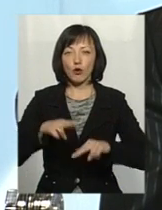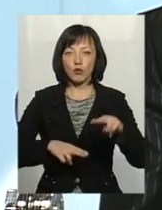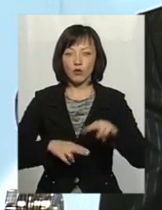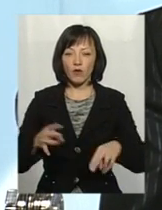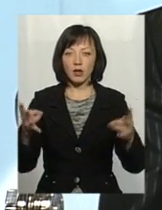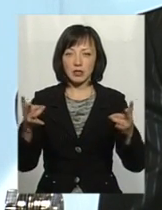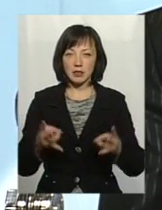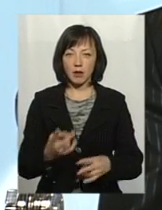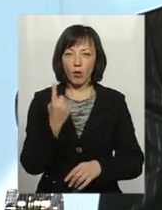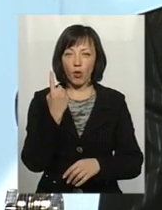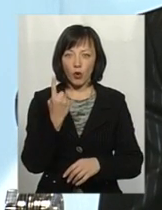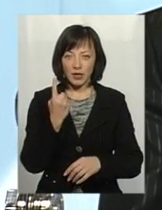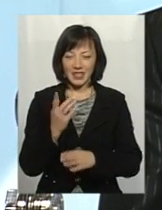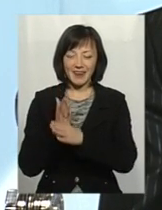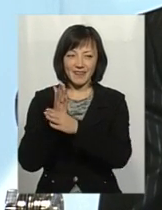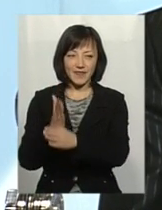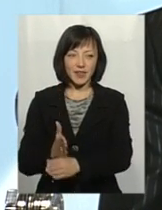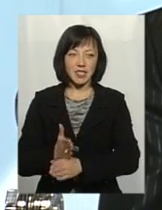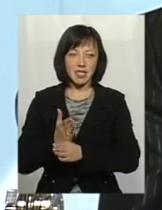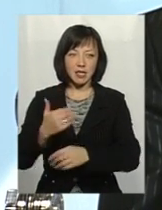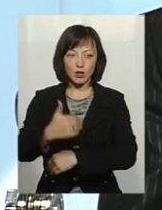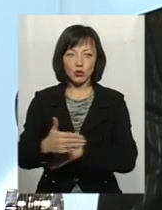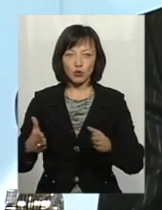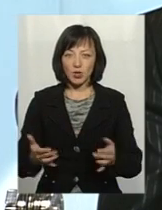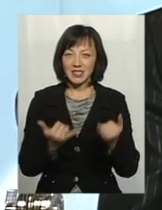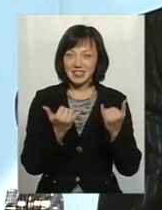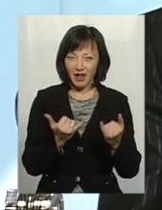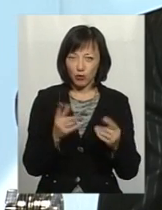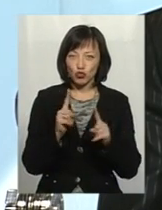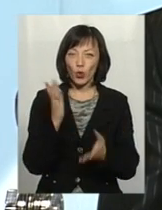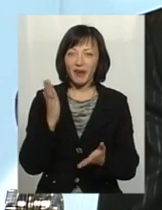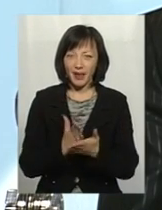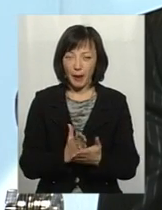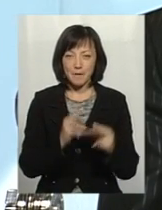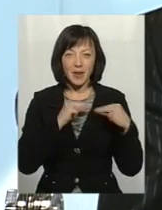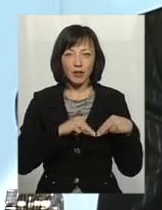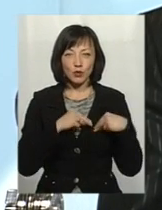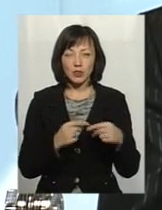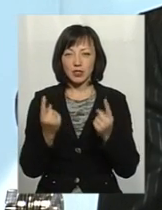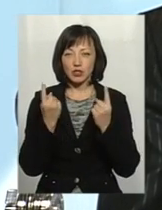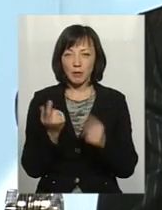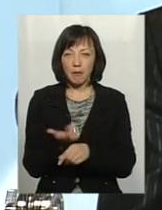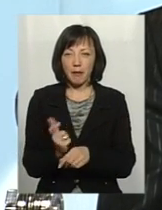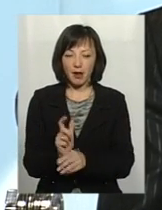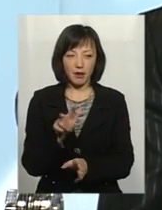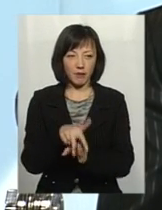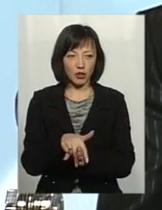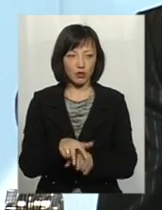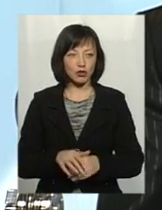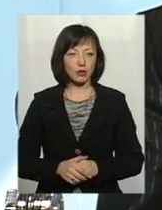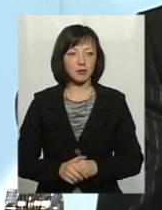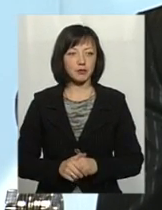один вторинний відстійник стоків, оскільки діючий вторинний відстійник функціонує зі значним перенавантаженням.